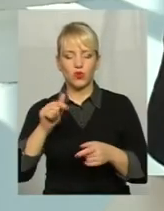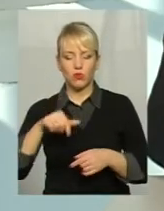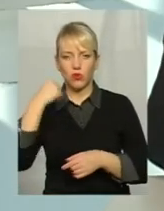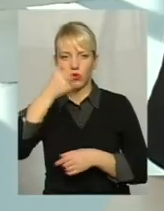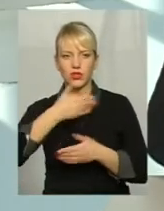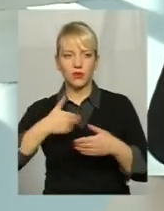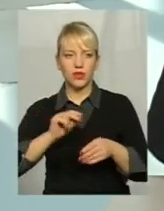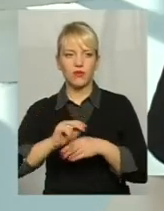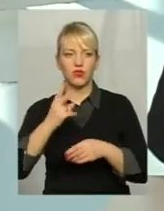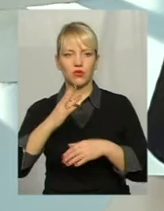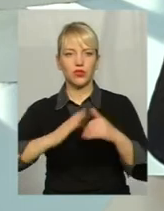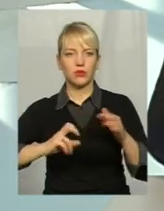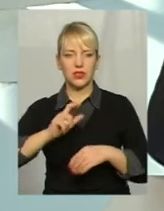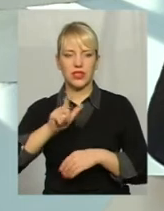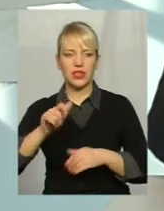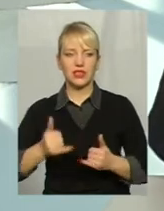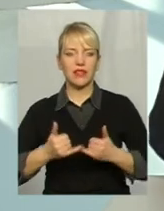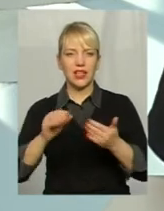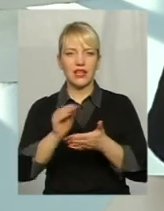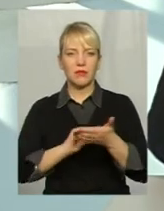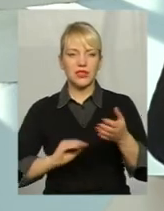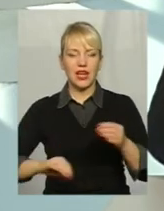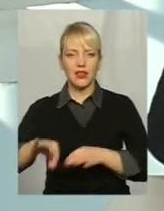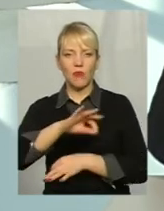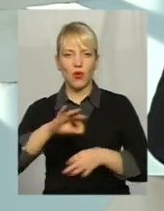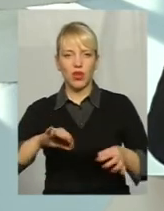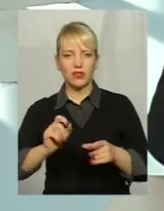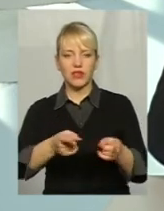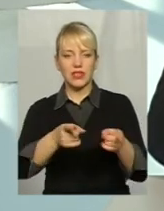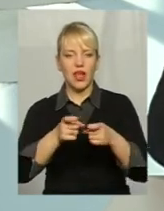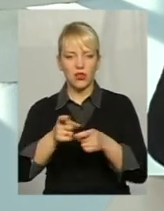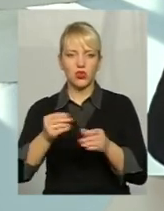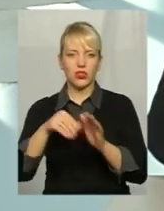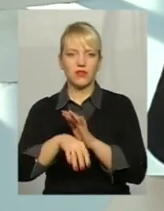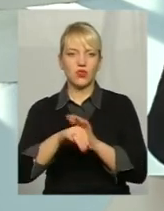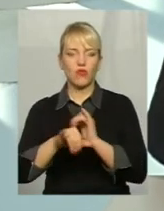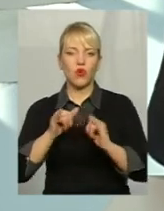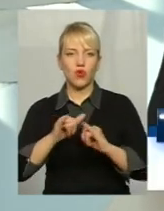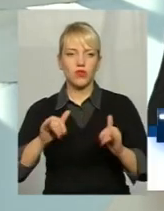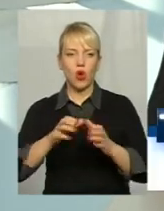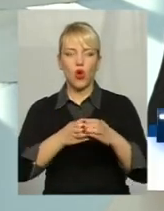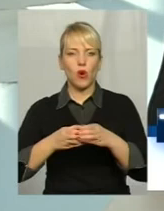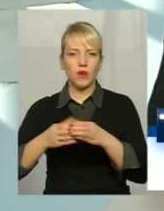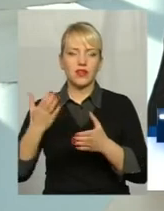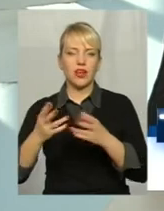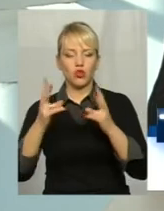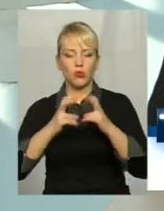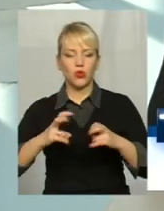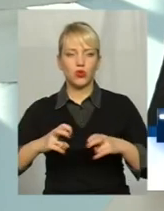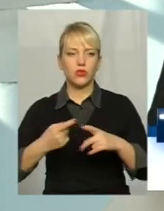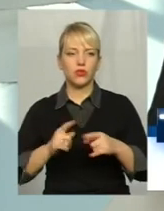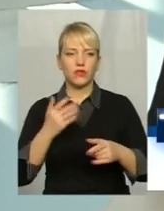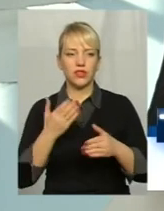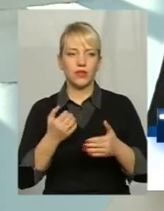двох спеціалістів наших для написання проєктів, для залучення інвестицій у розвиток громади Адже, якщо проаналізувати до того,